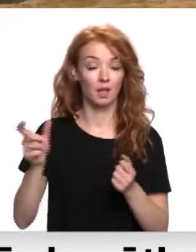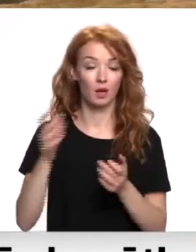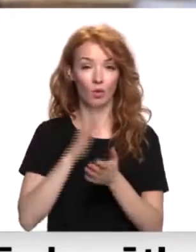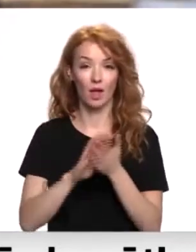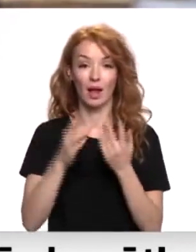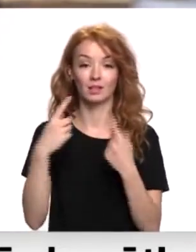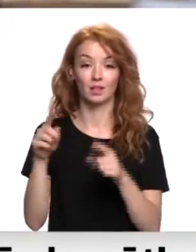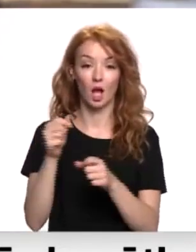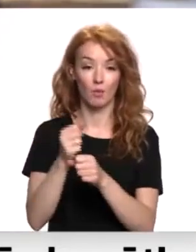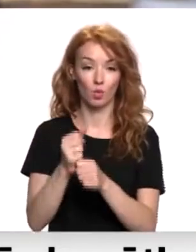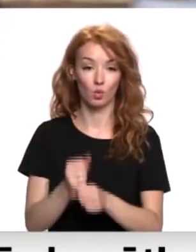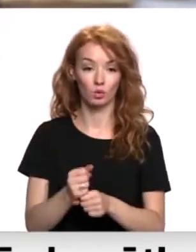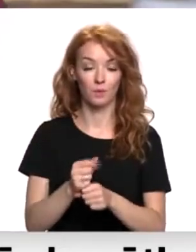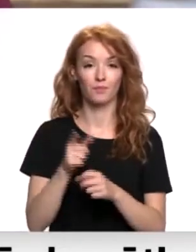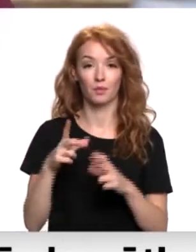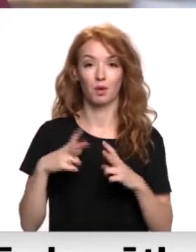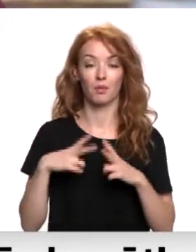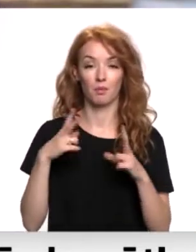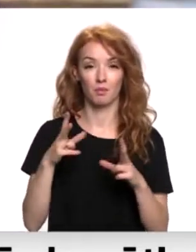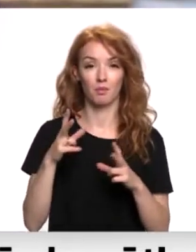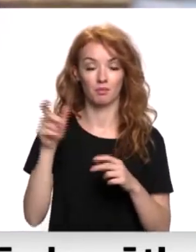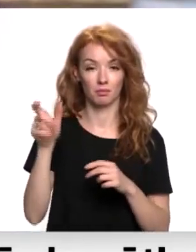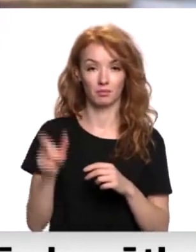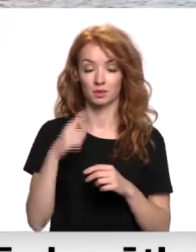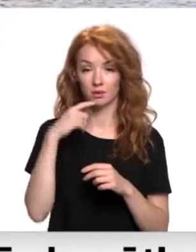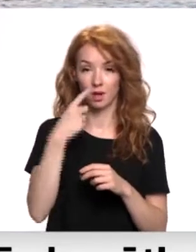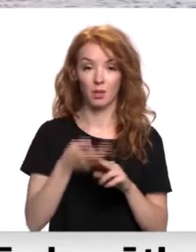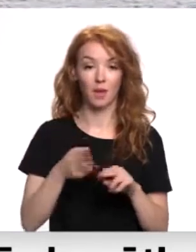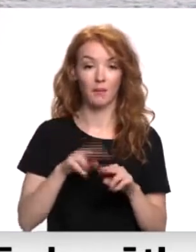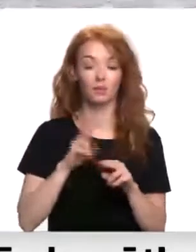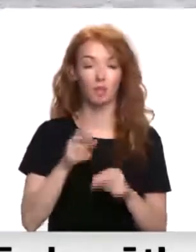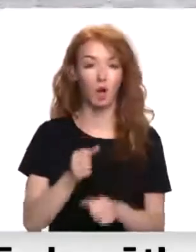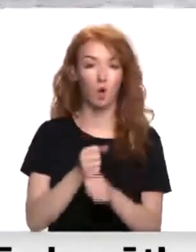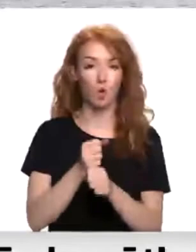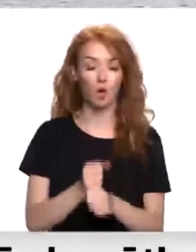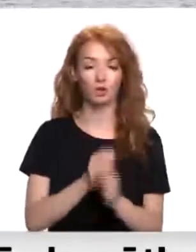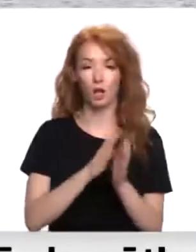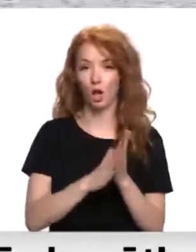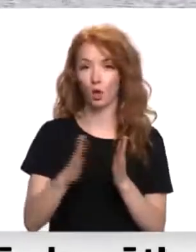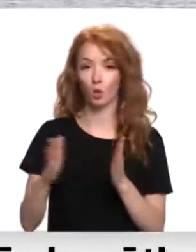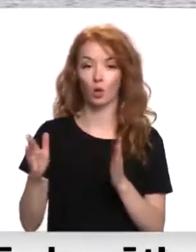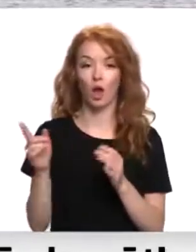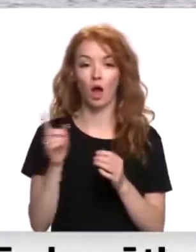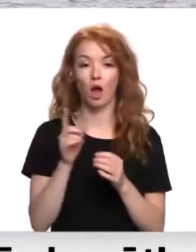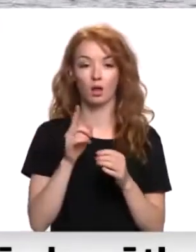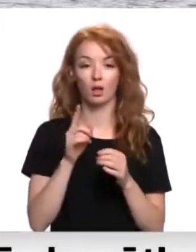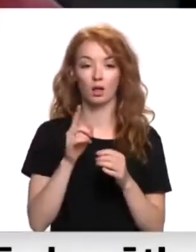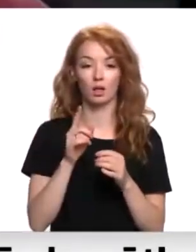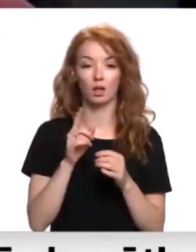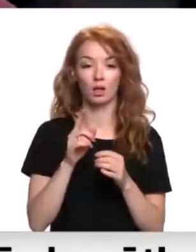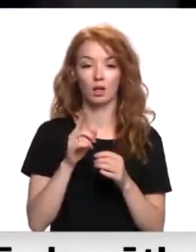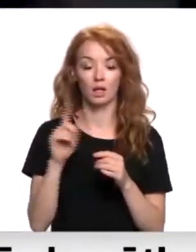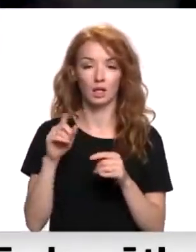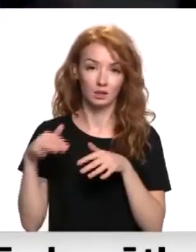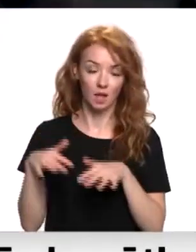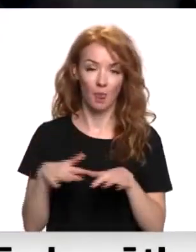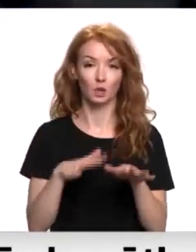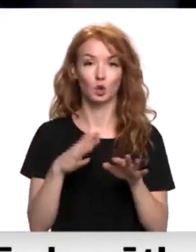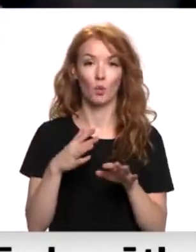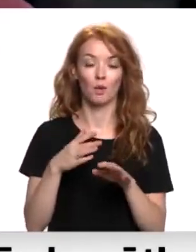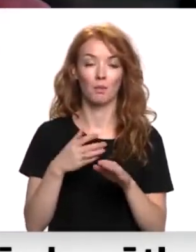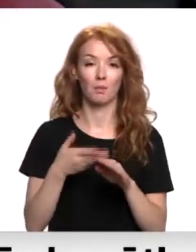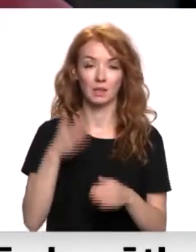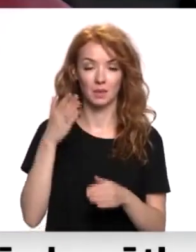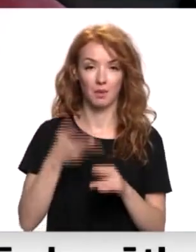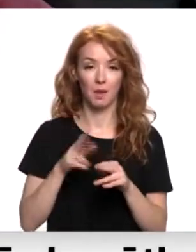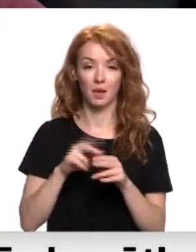kolēģiem. Mērsrega ostas pārvaldīgi skaidroja, ka tas tāpēc, ka ostai regulāri ir sanasumi, kas pat ir bīstami kuģiem. Tāpēc